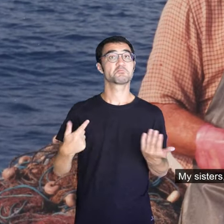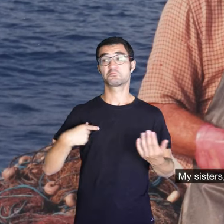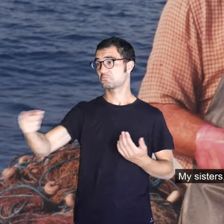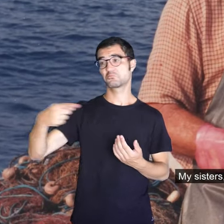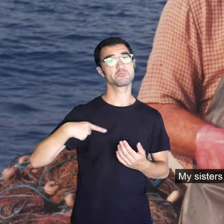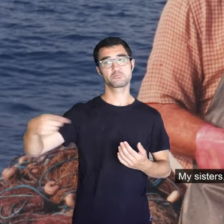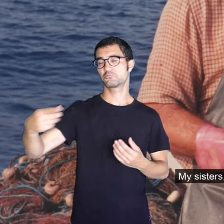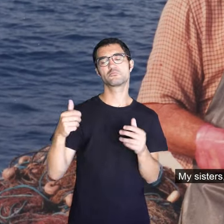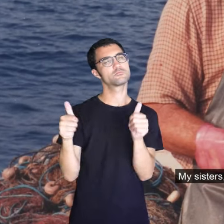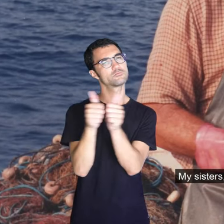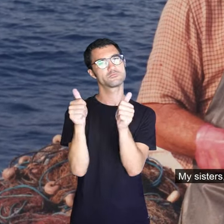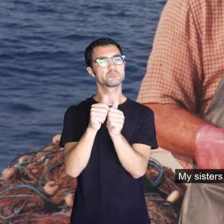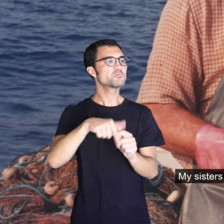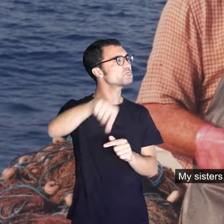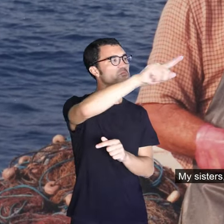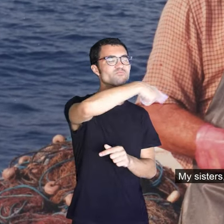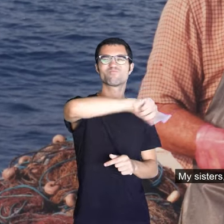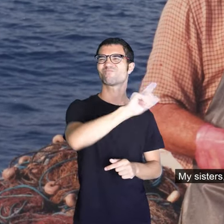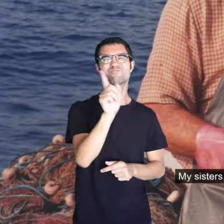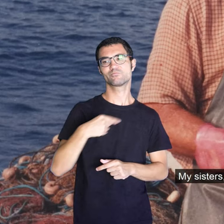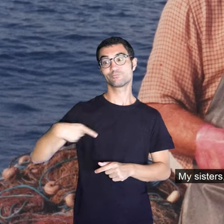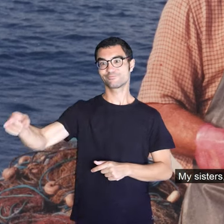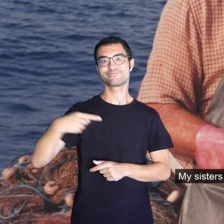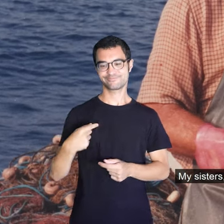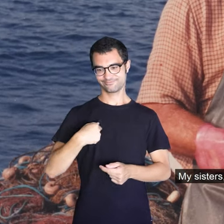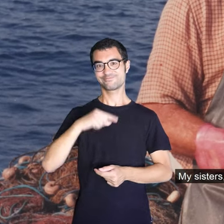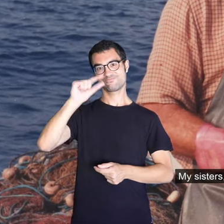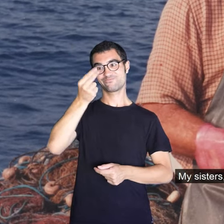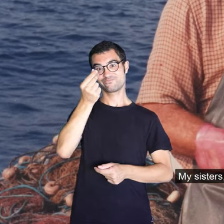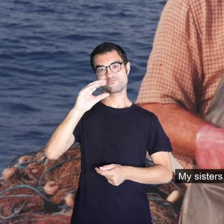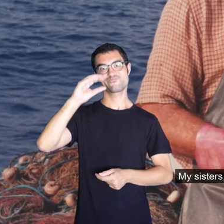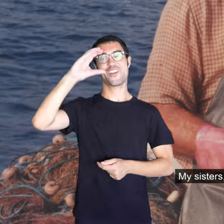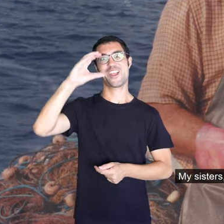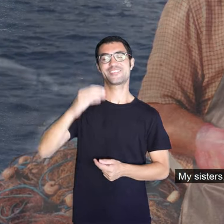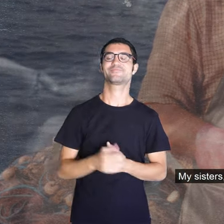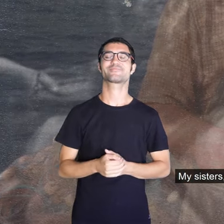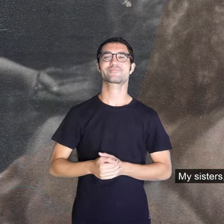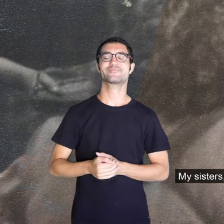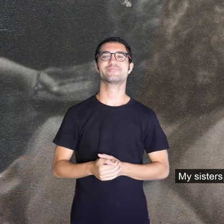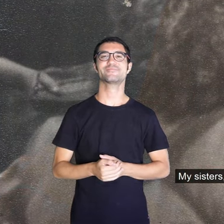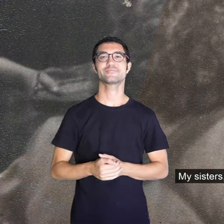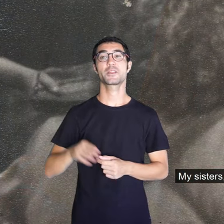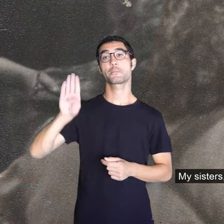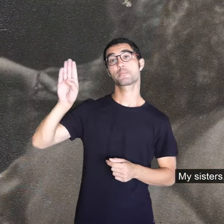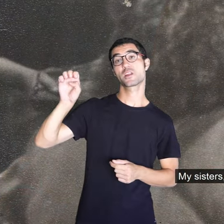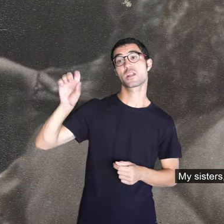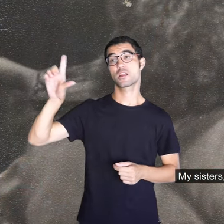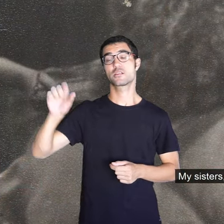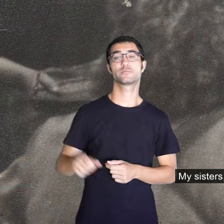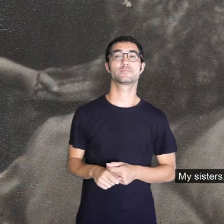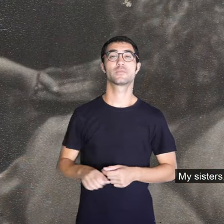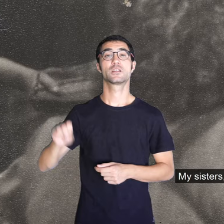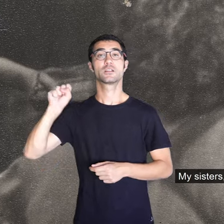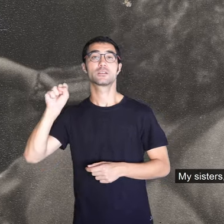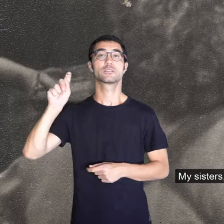ningú. Em dava més beneficis si jo el comprava. La meva germana Bel i això, l'Antònia, que venien